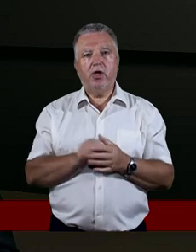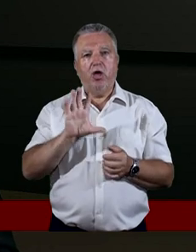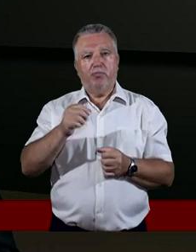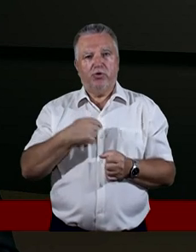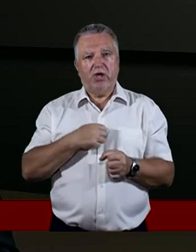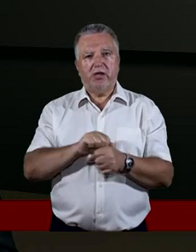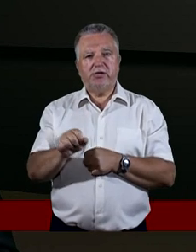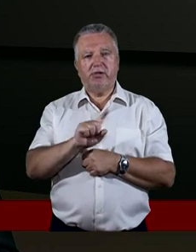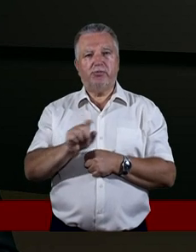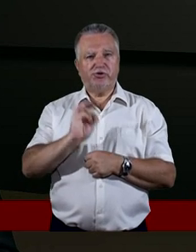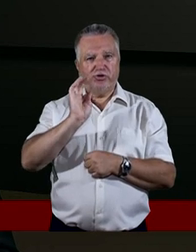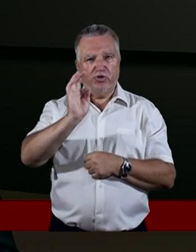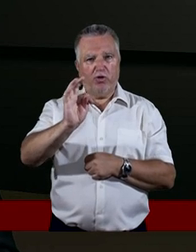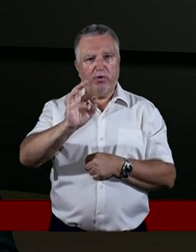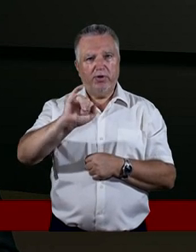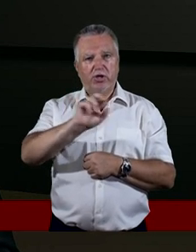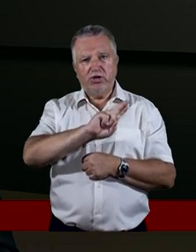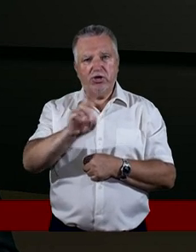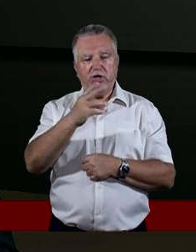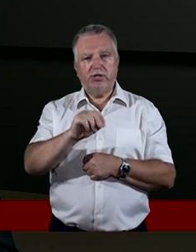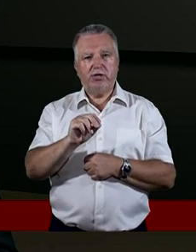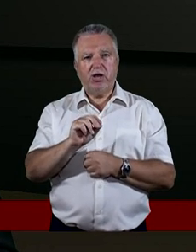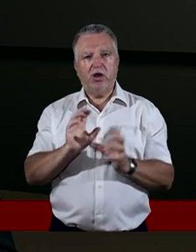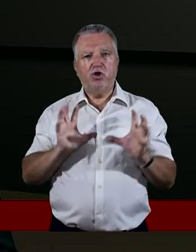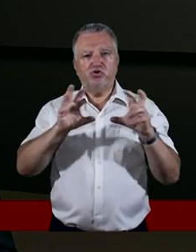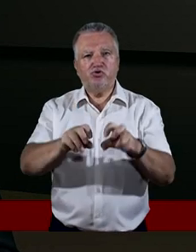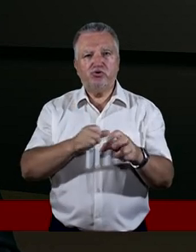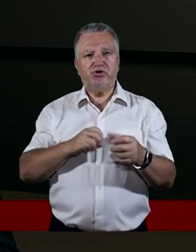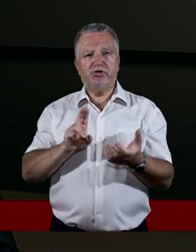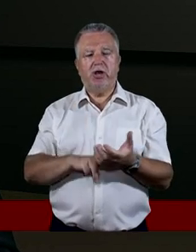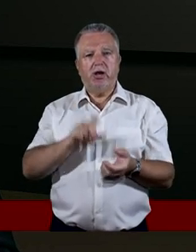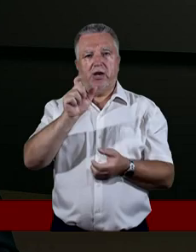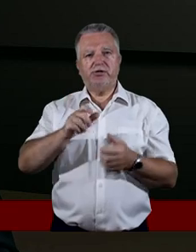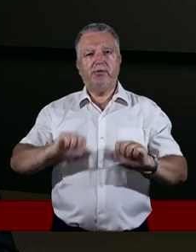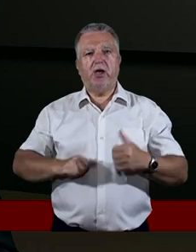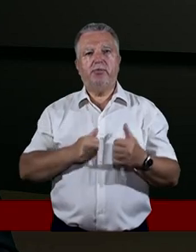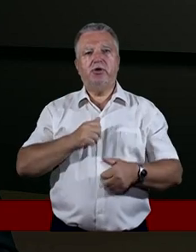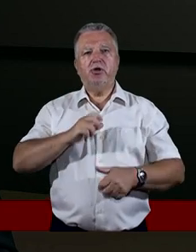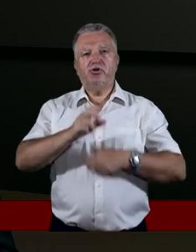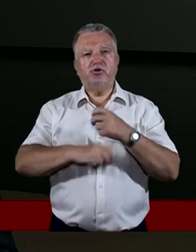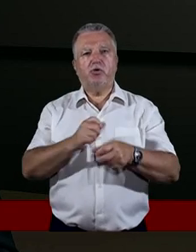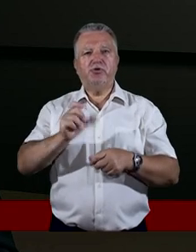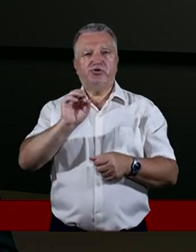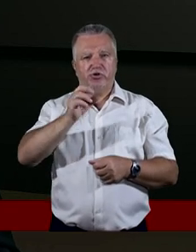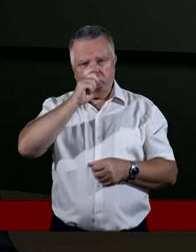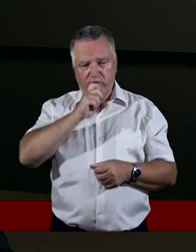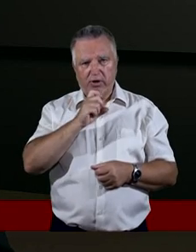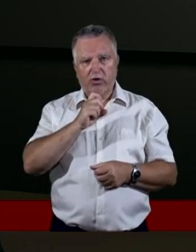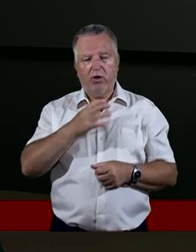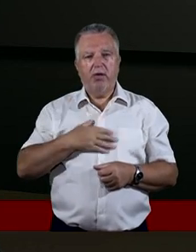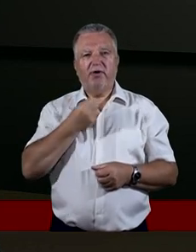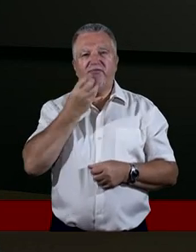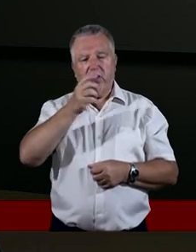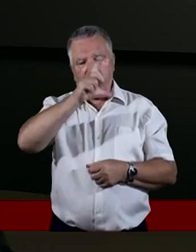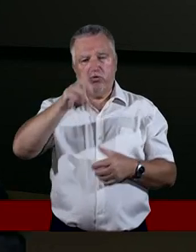Bo ja jestem z tobą i nikt nie targnie się na ciebie, aby ci uczynić coś złego. Mam bowiem wiele ludu